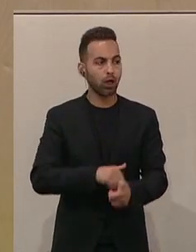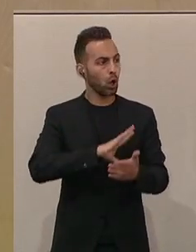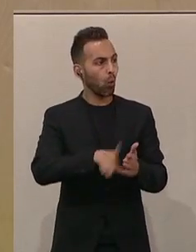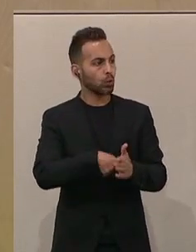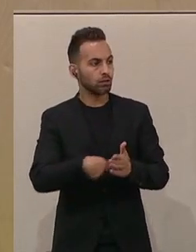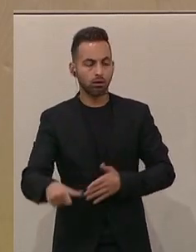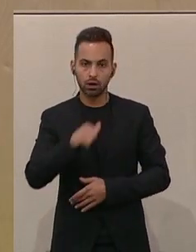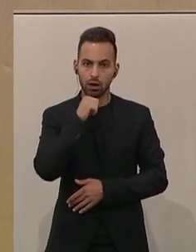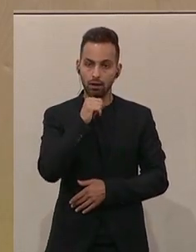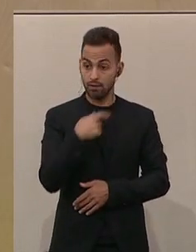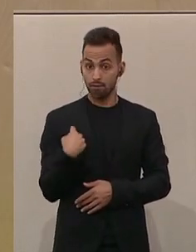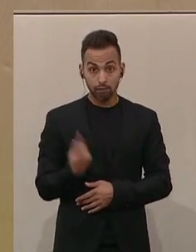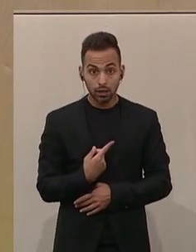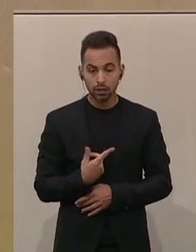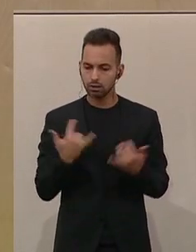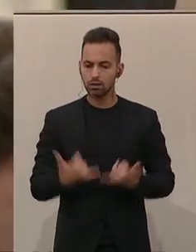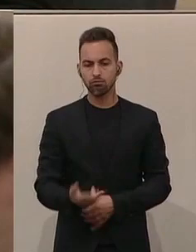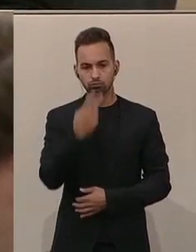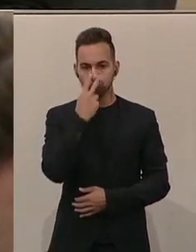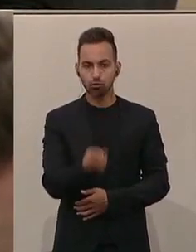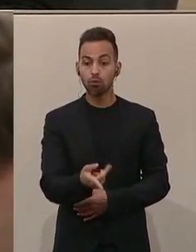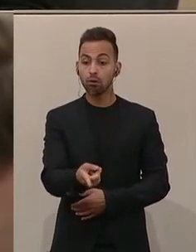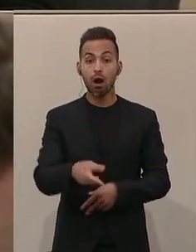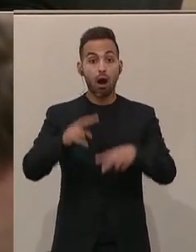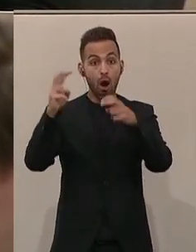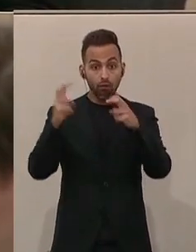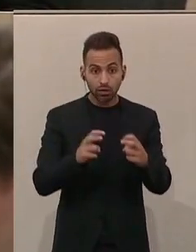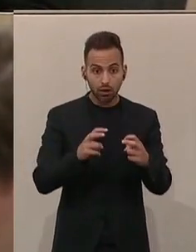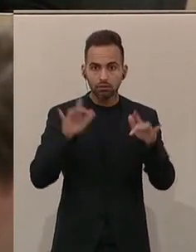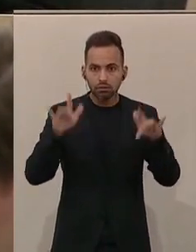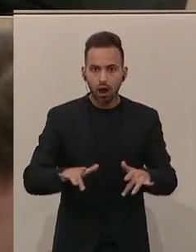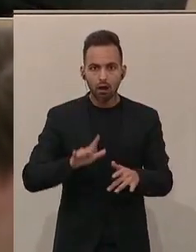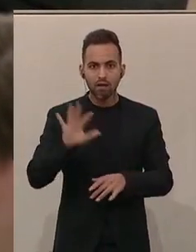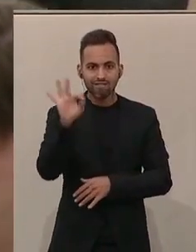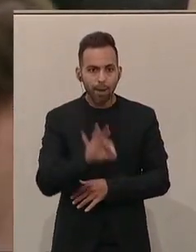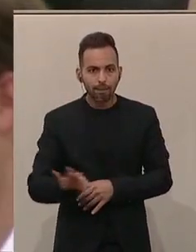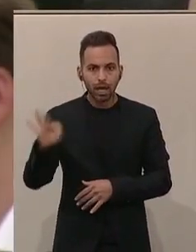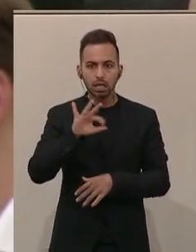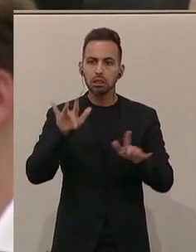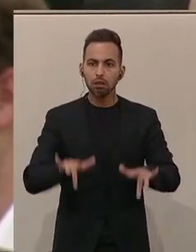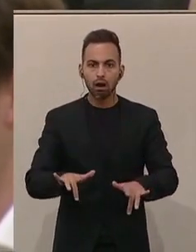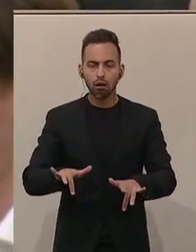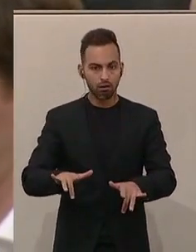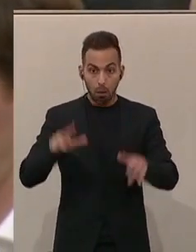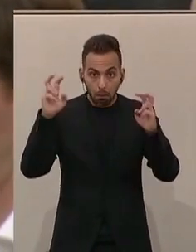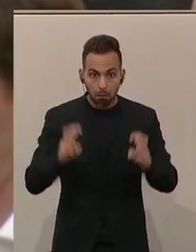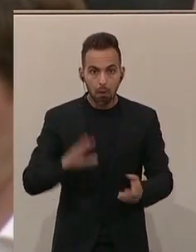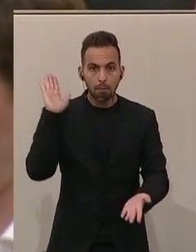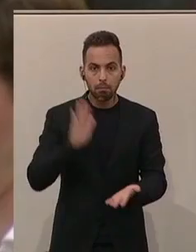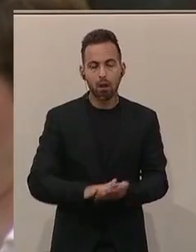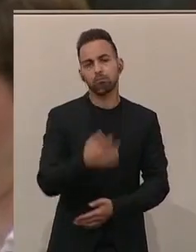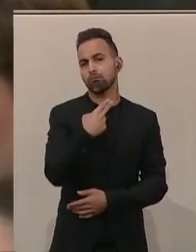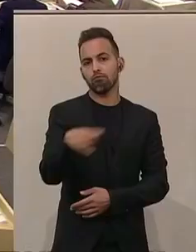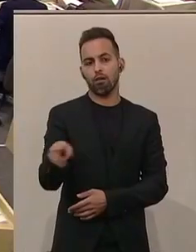sorgen zumindest dafür, dass er seinen Aufenthalt mit diesem kriminellen Handeln bei uns nicht verfestigen kann. Das ist auch ein